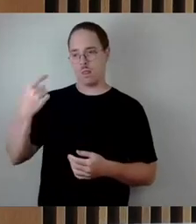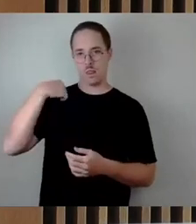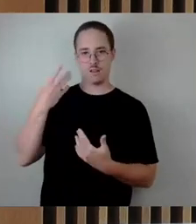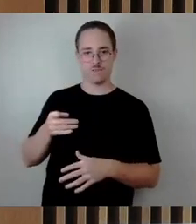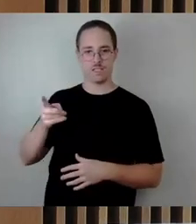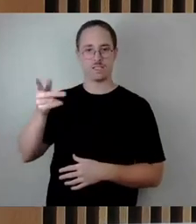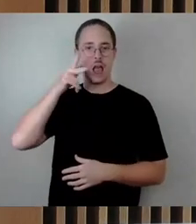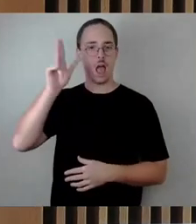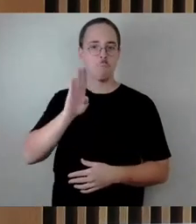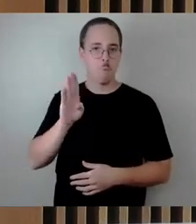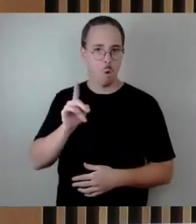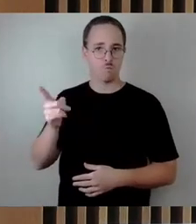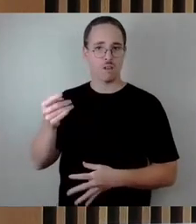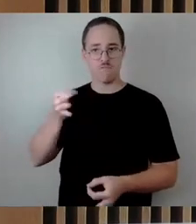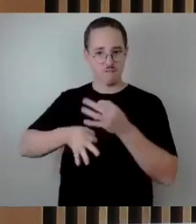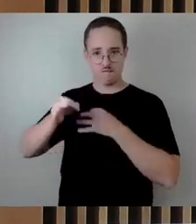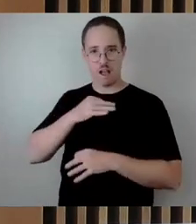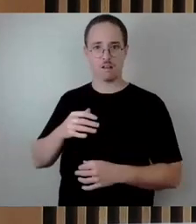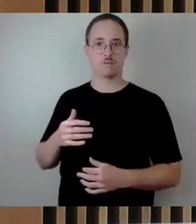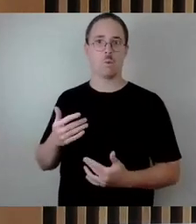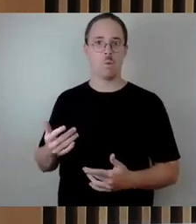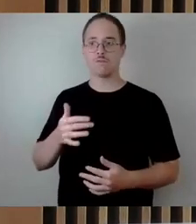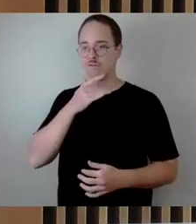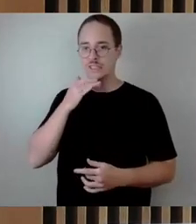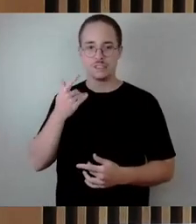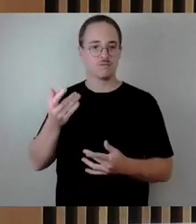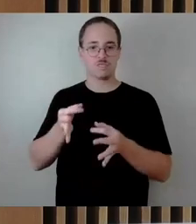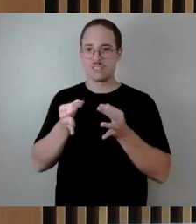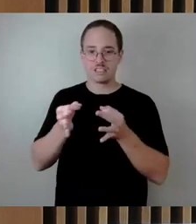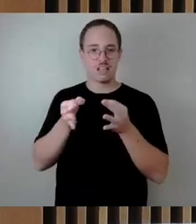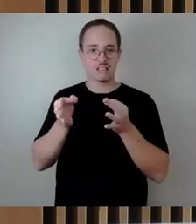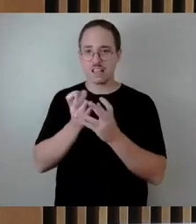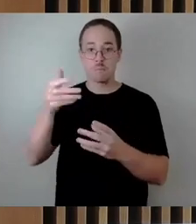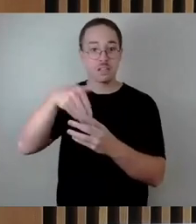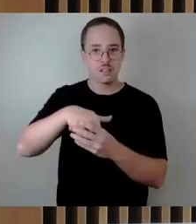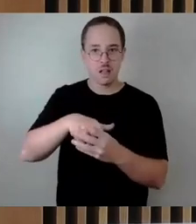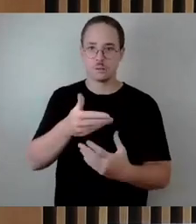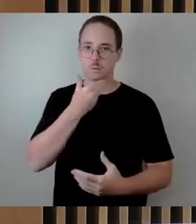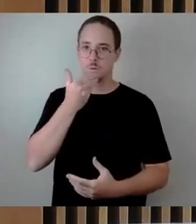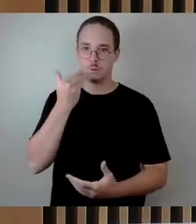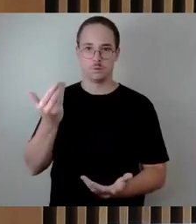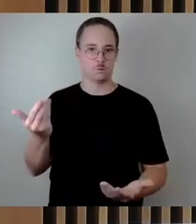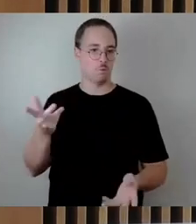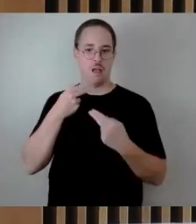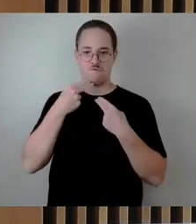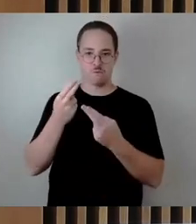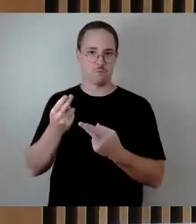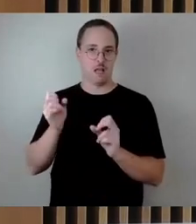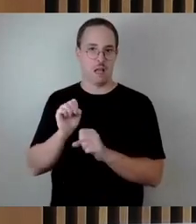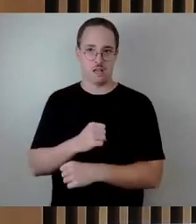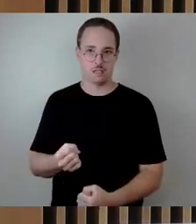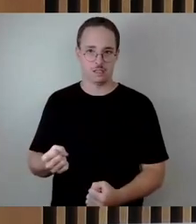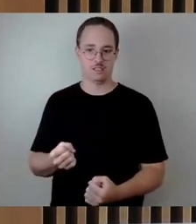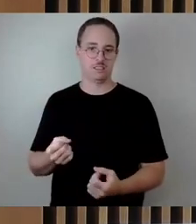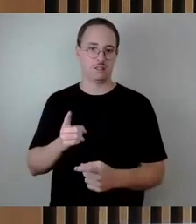relative, ja, leere Sätze erfahren und die eigenen Fragen wurden und konnten vielleicht auch nicht komplett beantwortet werden.